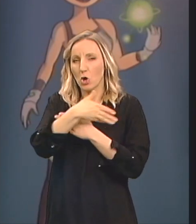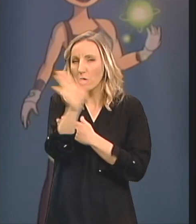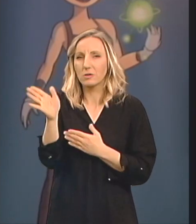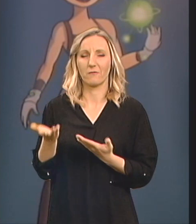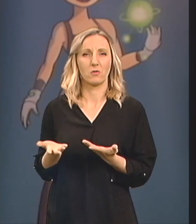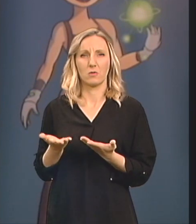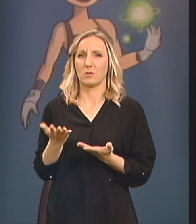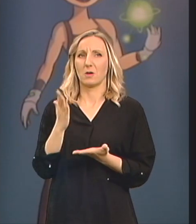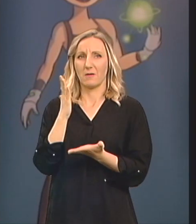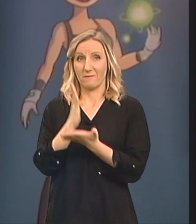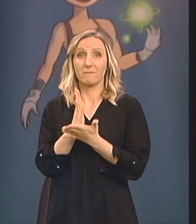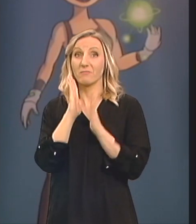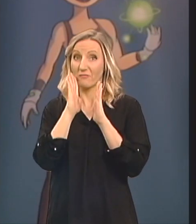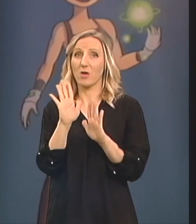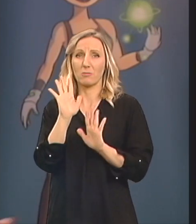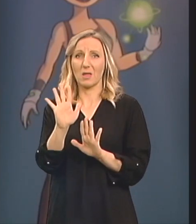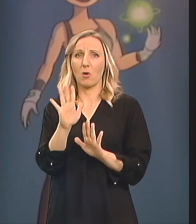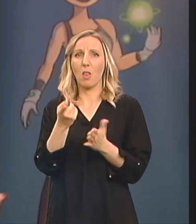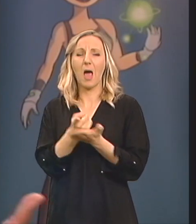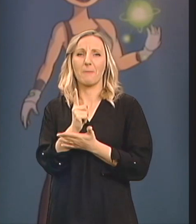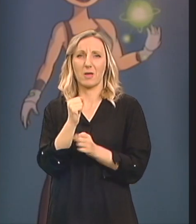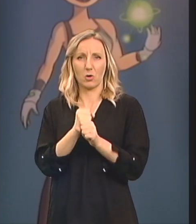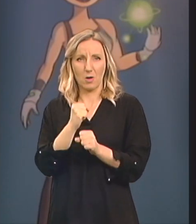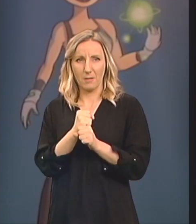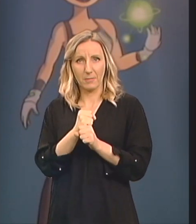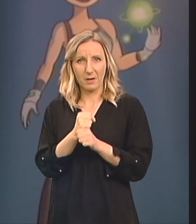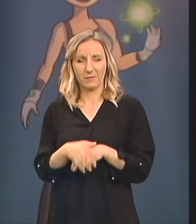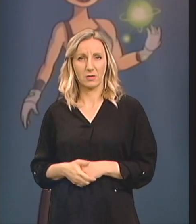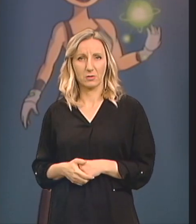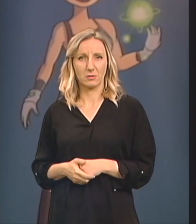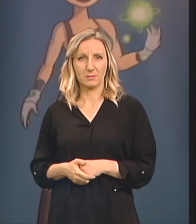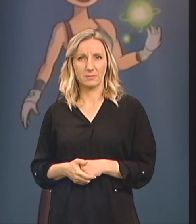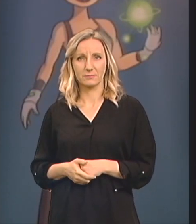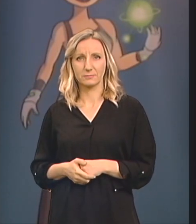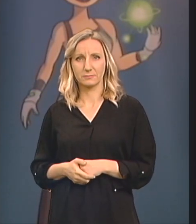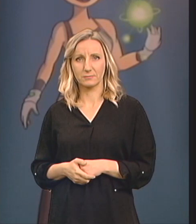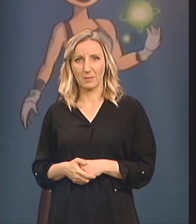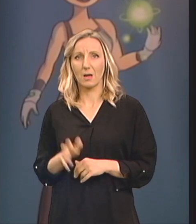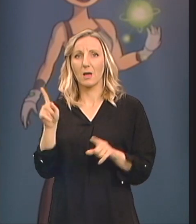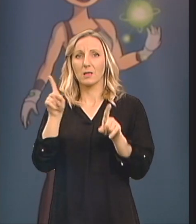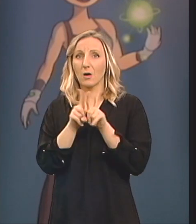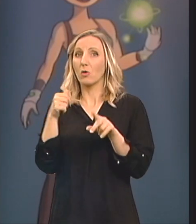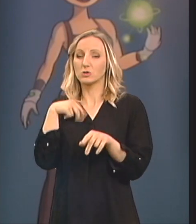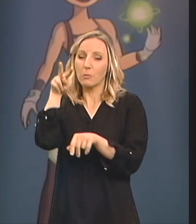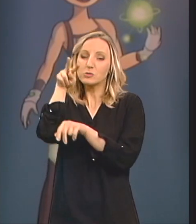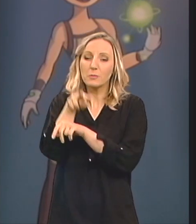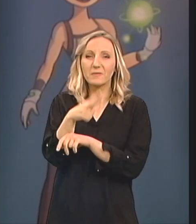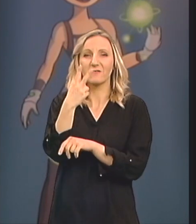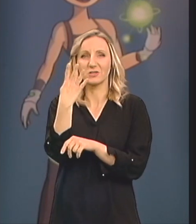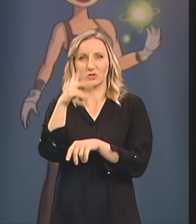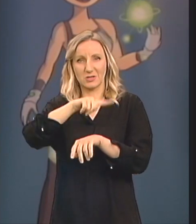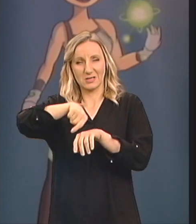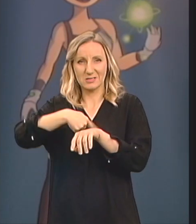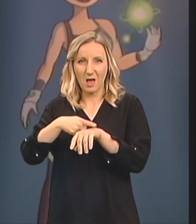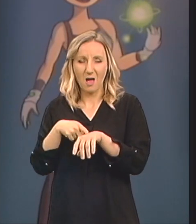Vjerujem da je to tako s namirom napravljeno I pod prismotrom smo 24 sata